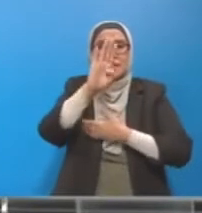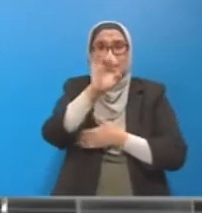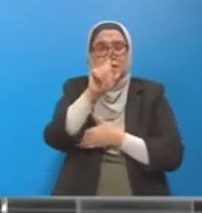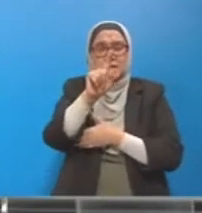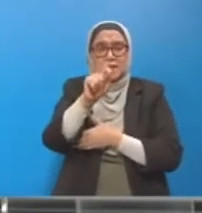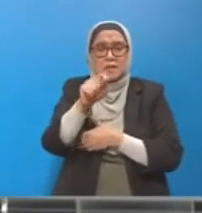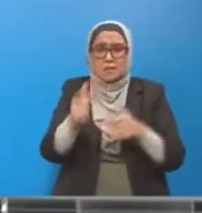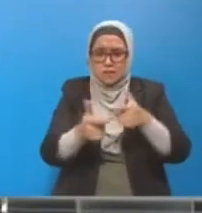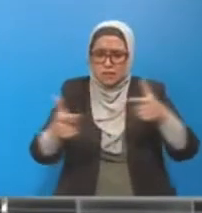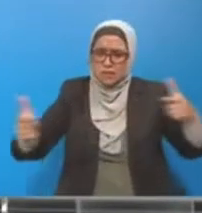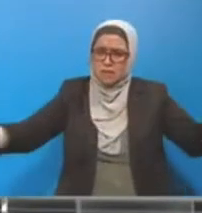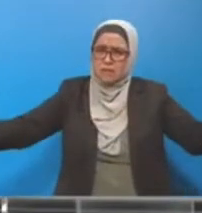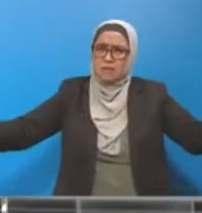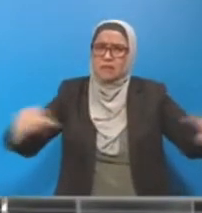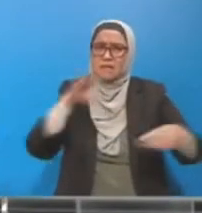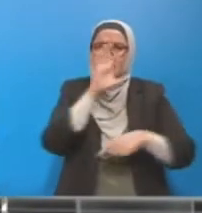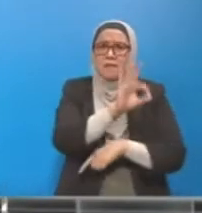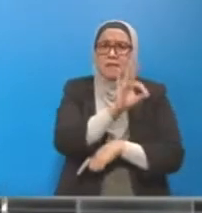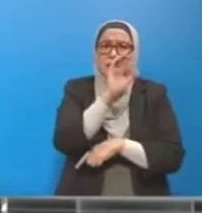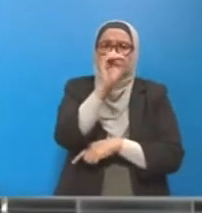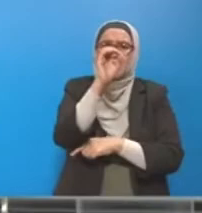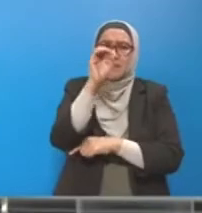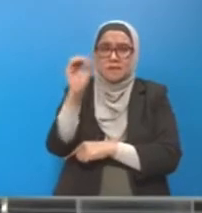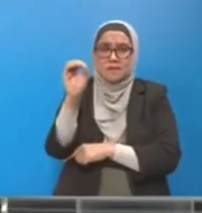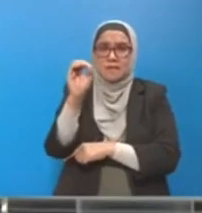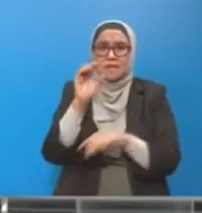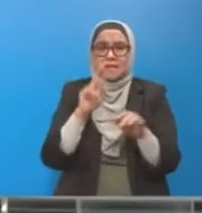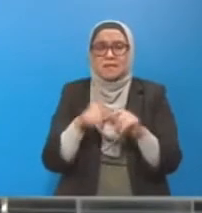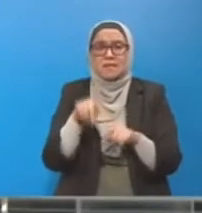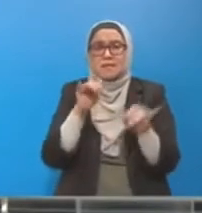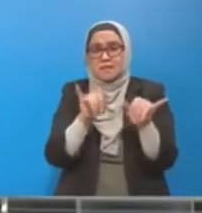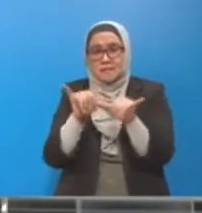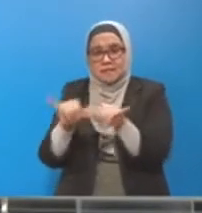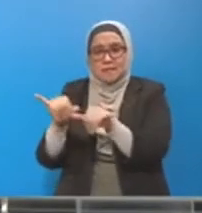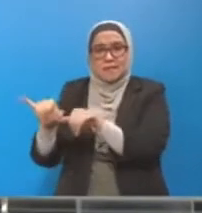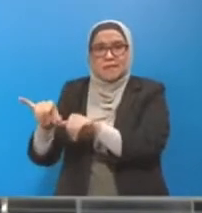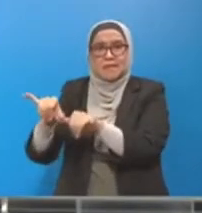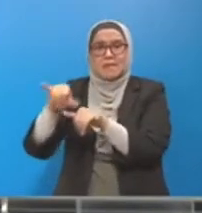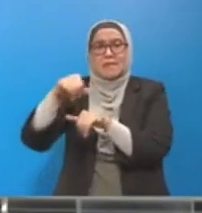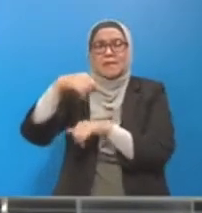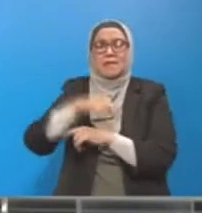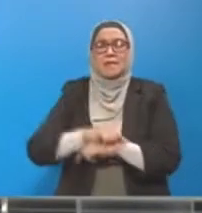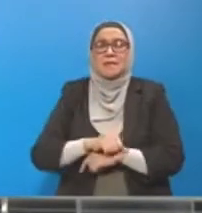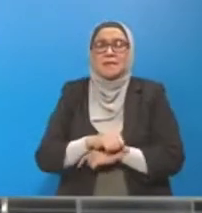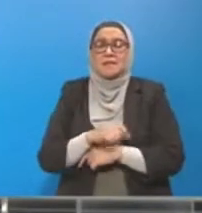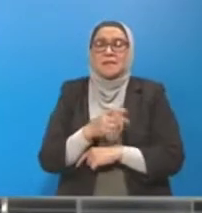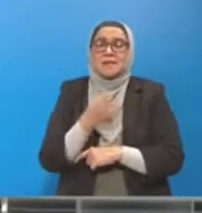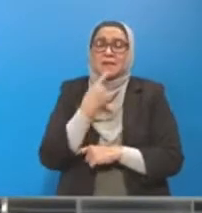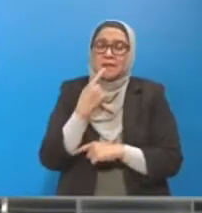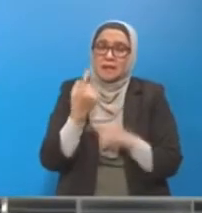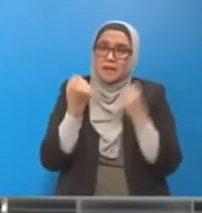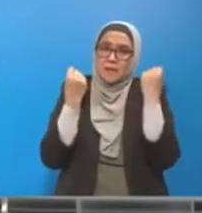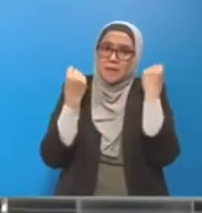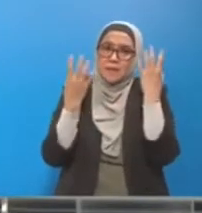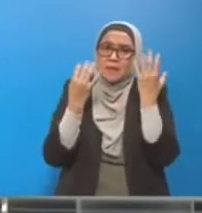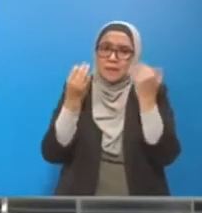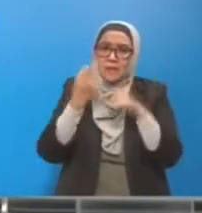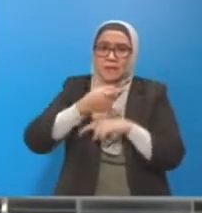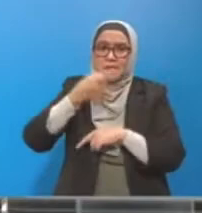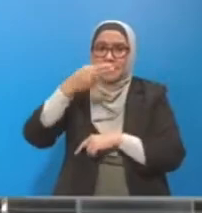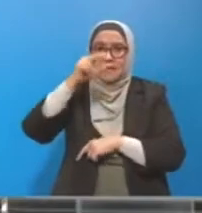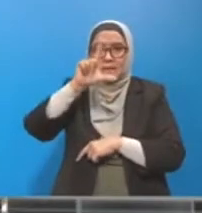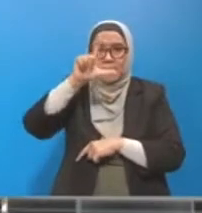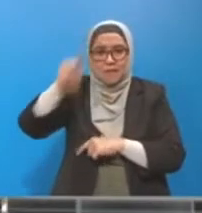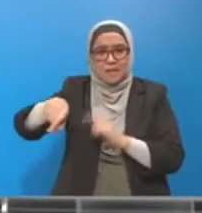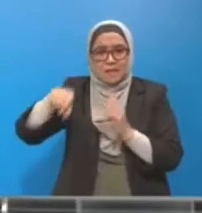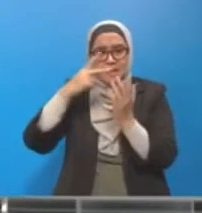lantainya adalah 900 kaki persegi. Namun ada banyak perkara lagi yang juga sedang dilihat. antaranya yang sebagaimana yang saya